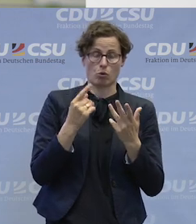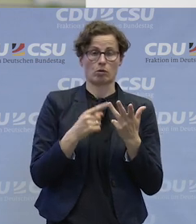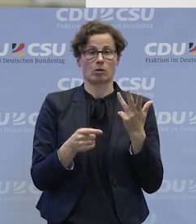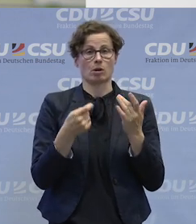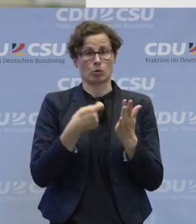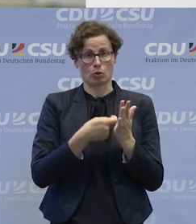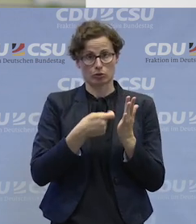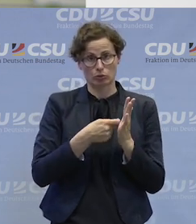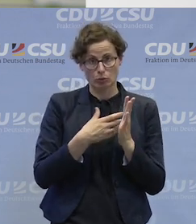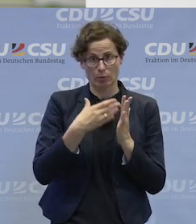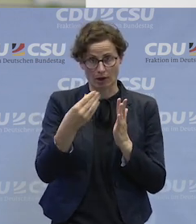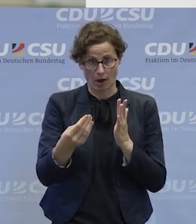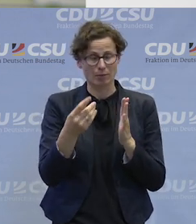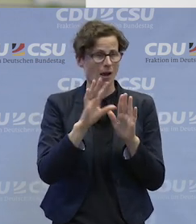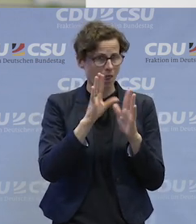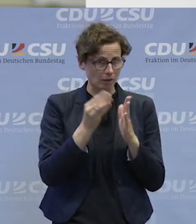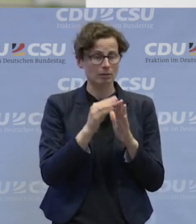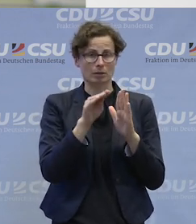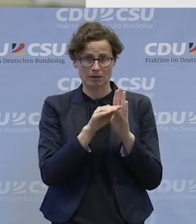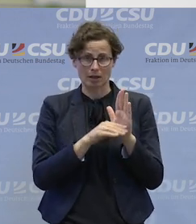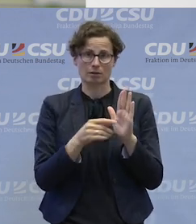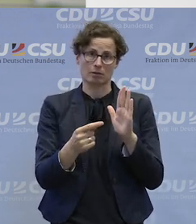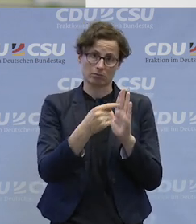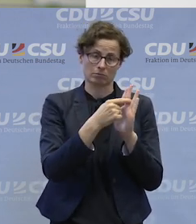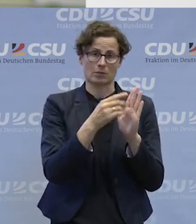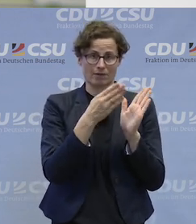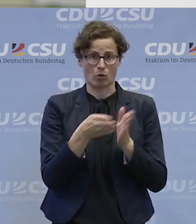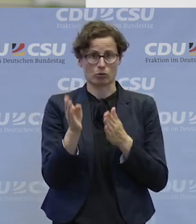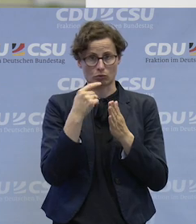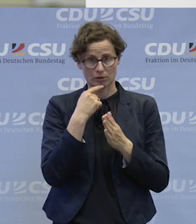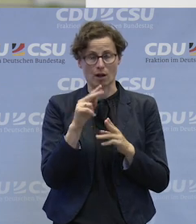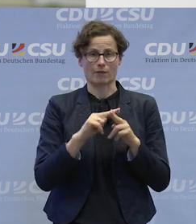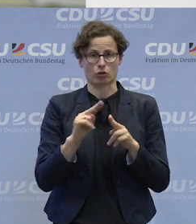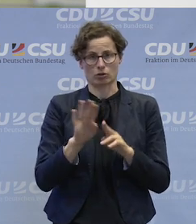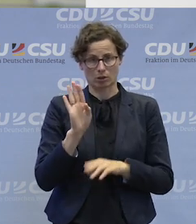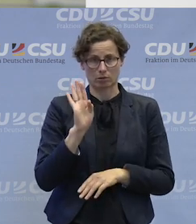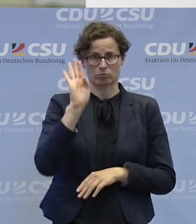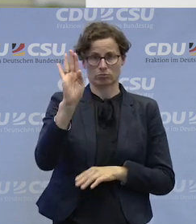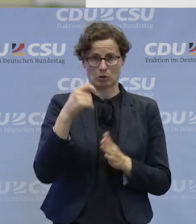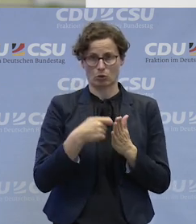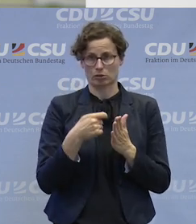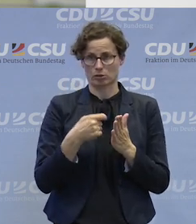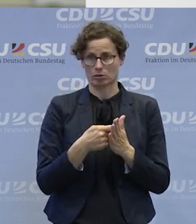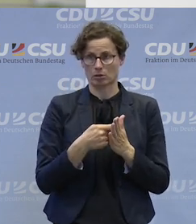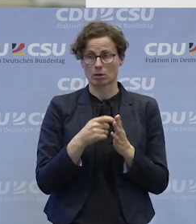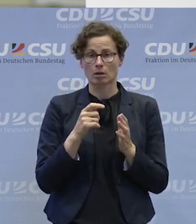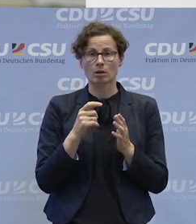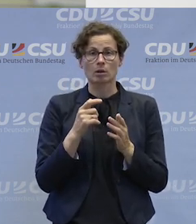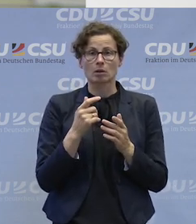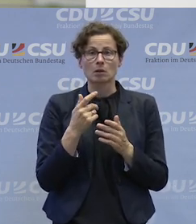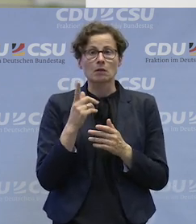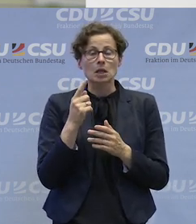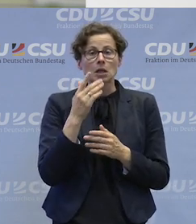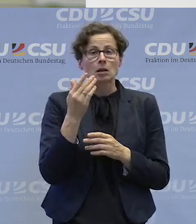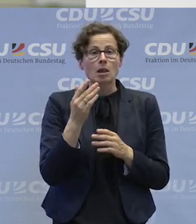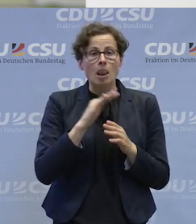Kosten für die Schulungen und für die Freistellungen haben die Werkstätten zu tragen. Da muss es keinen Vorlauf geben